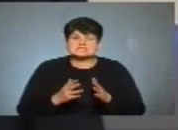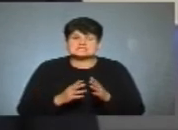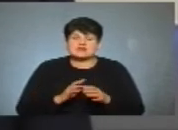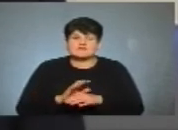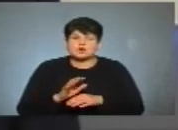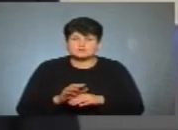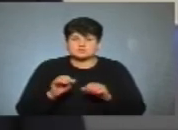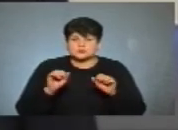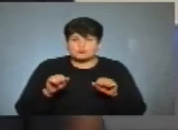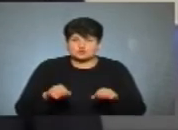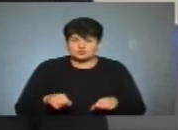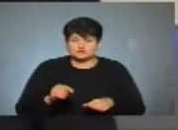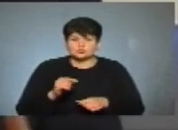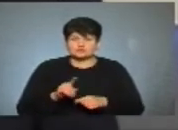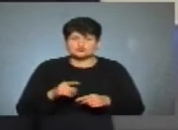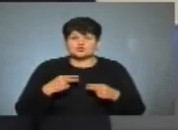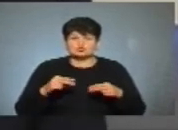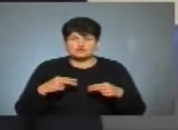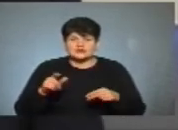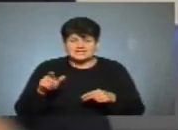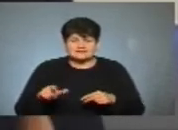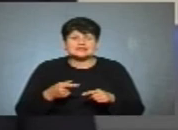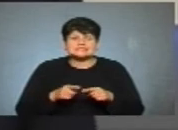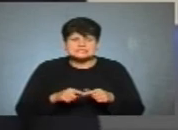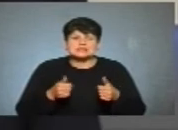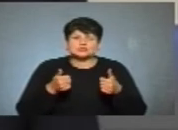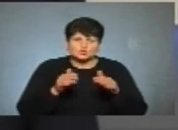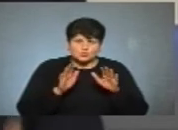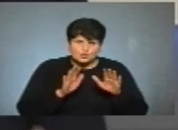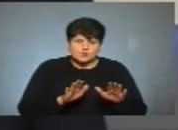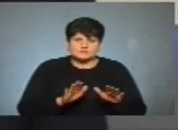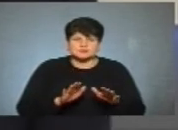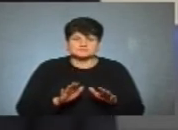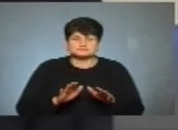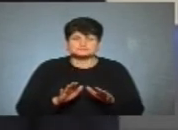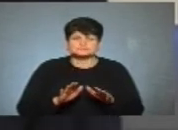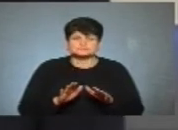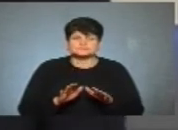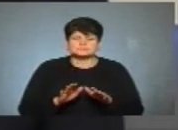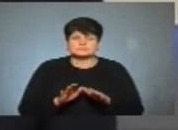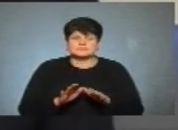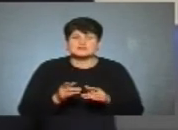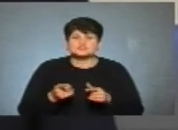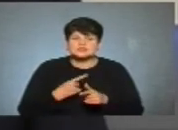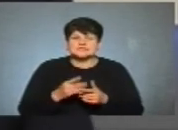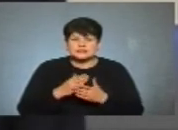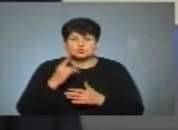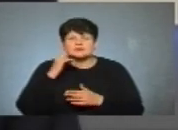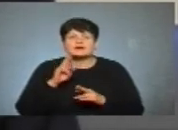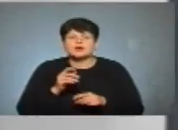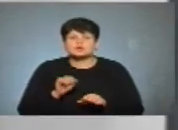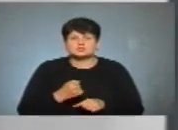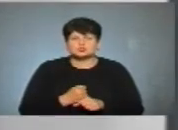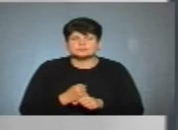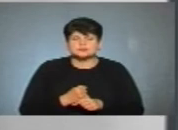потужності. Тому що торгівля – це добре, звичайно, торгівля – це приємно, але це не те, що вирішить. Яким чином це можна зробити?